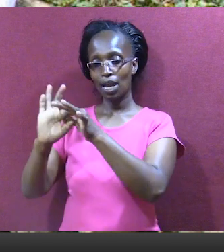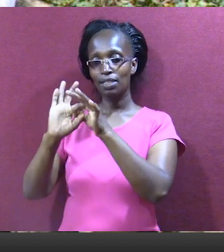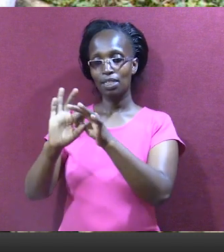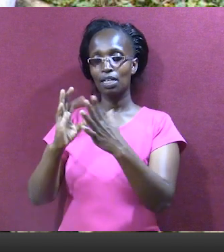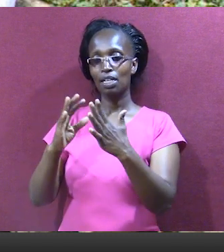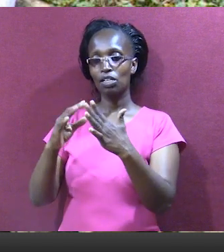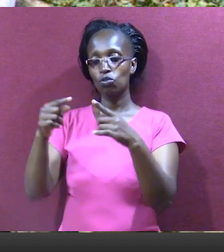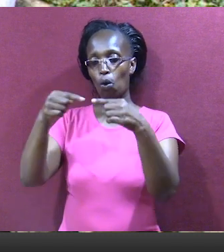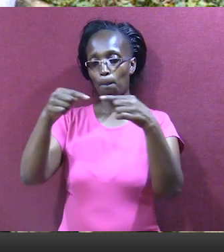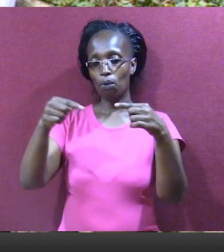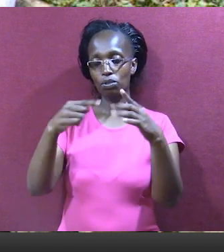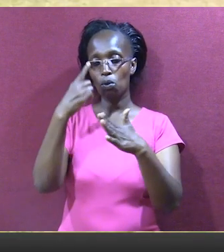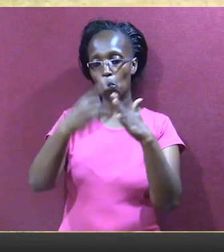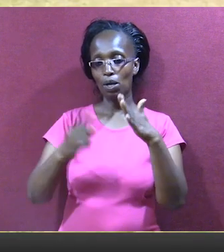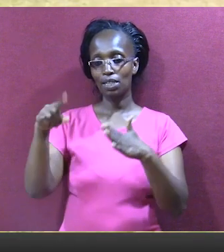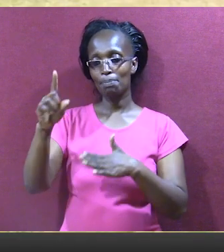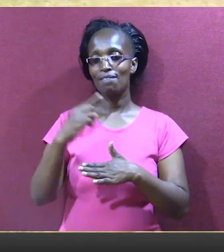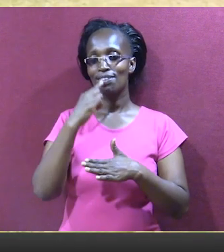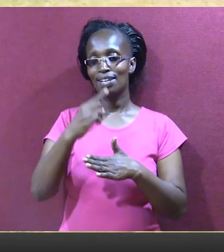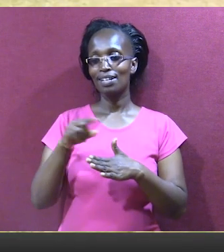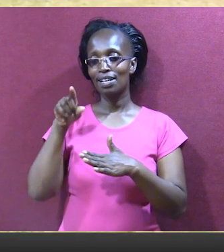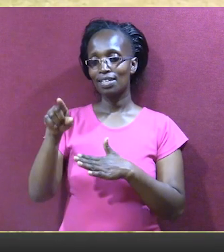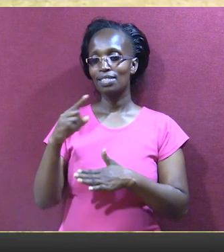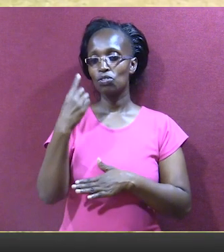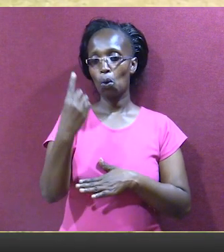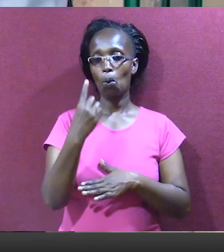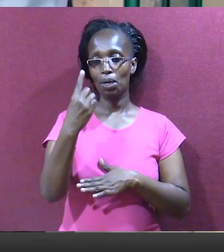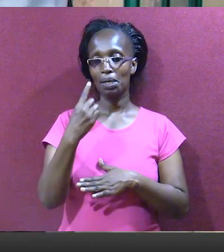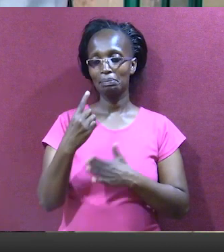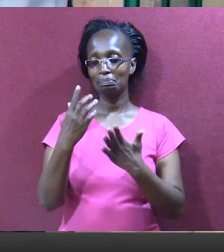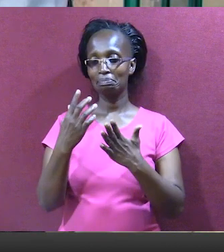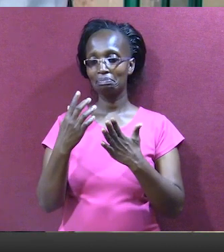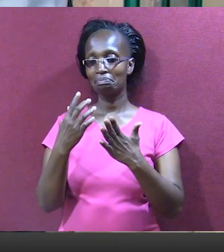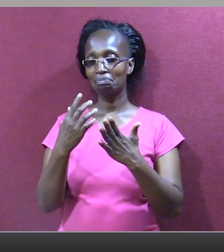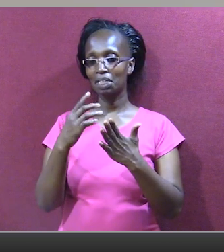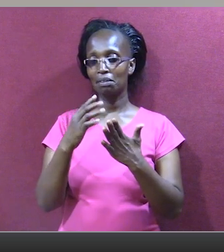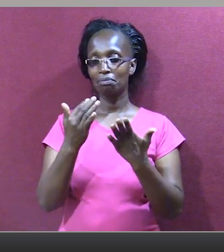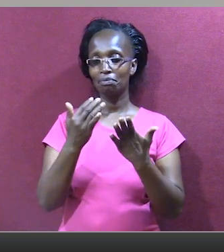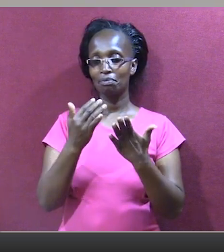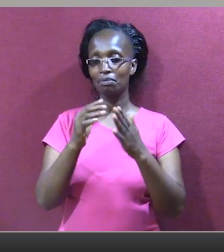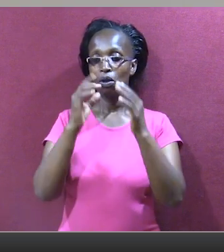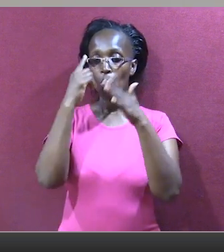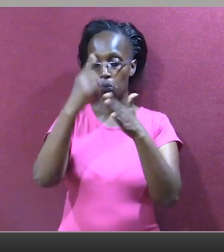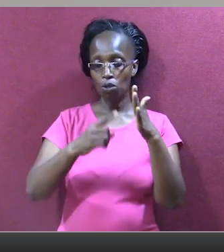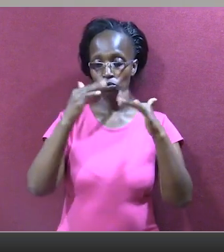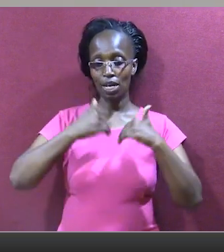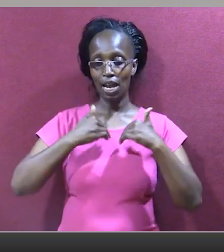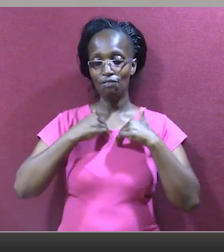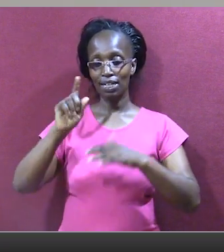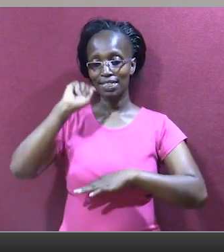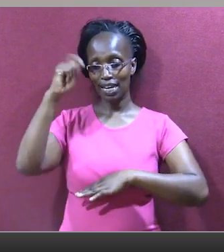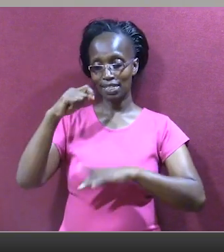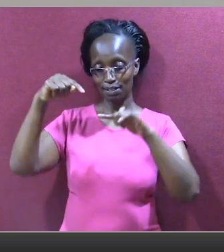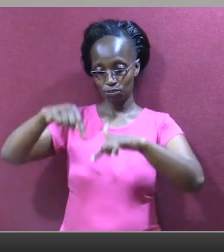kushikana Kupinga wanachokita ajakuwa ni wongozi wakiimla So what we have in Kenya